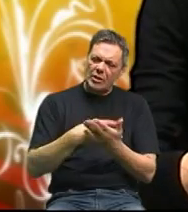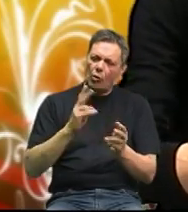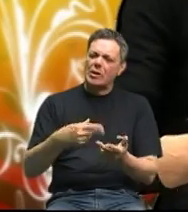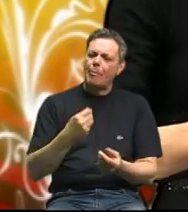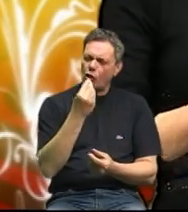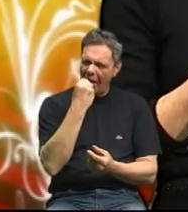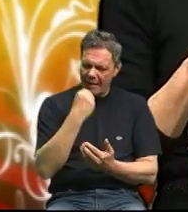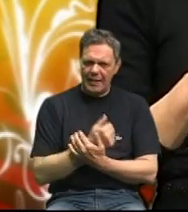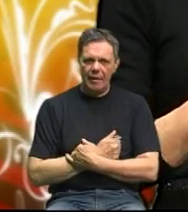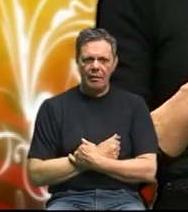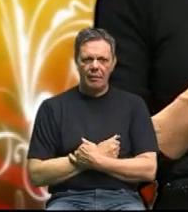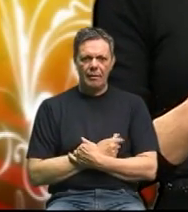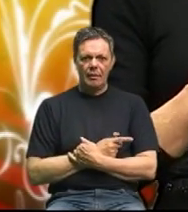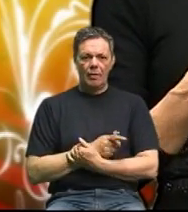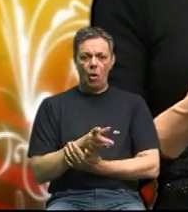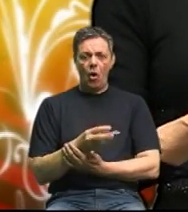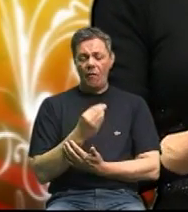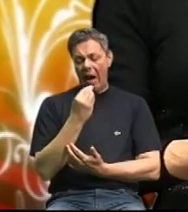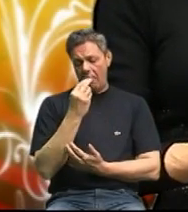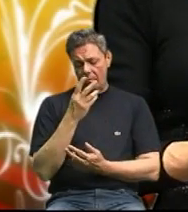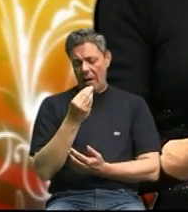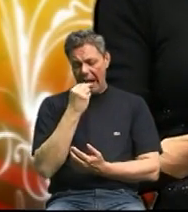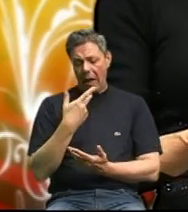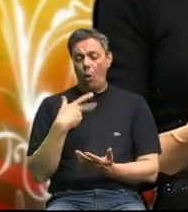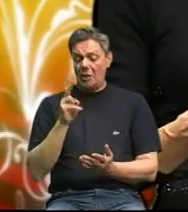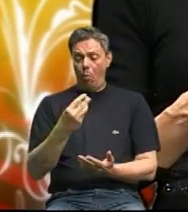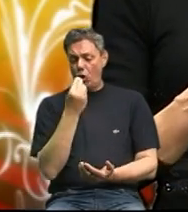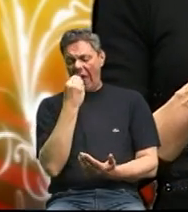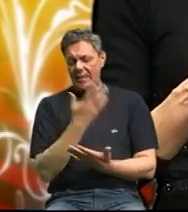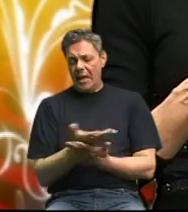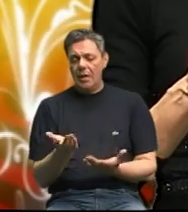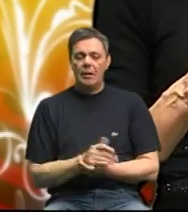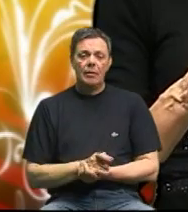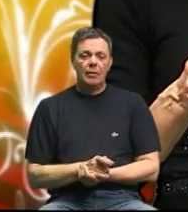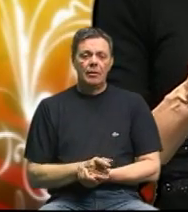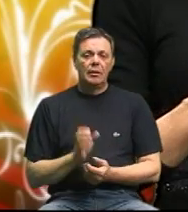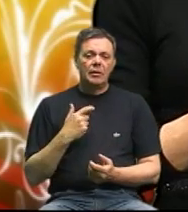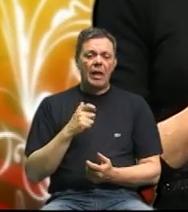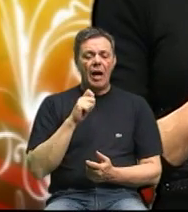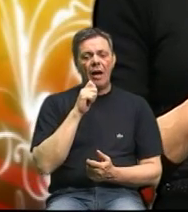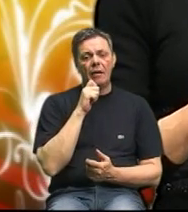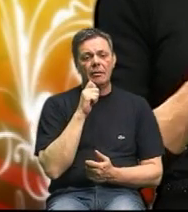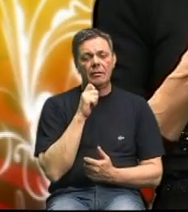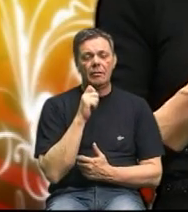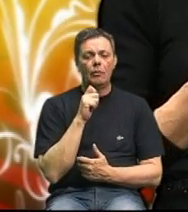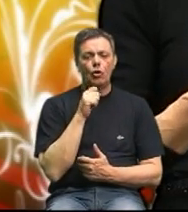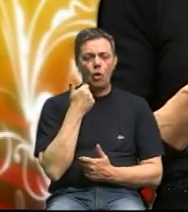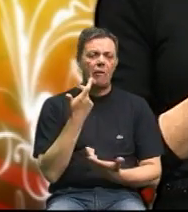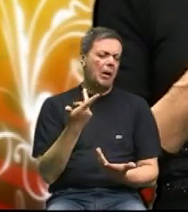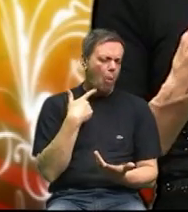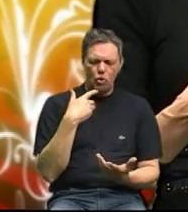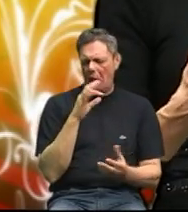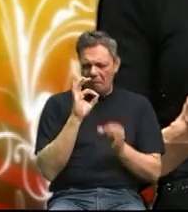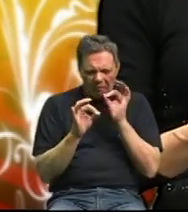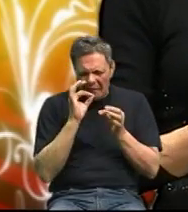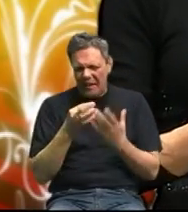koristiti da ova hrana koja se može koristiti da čovjek i može griska da